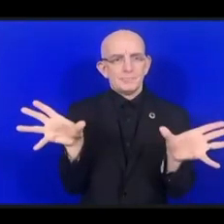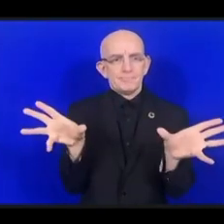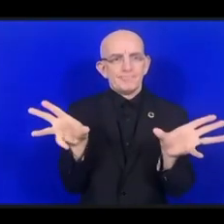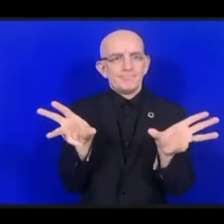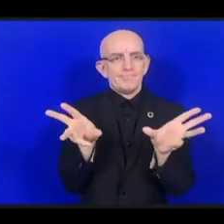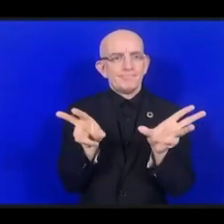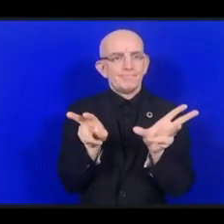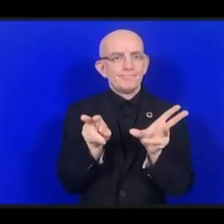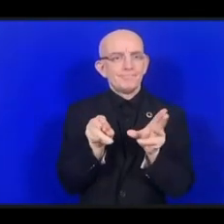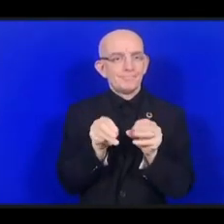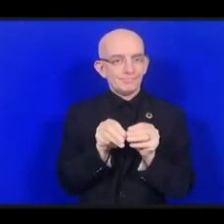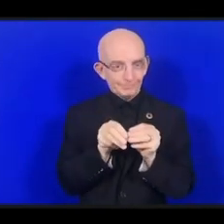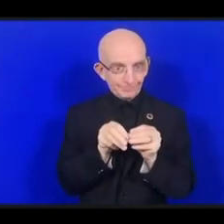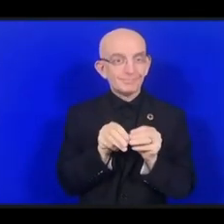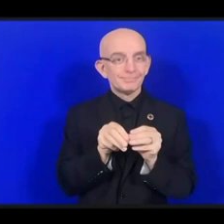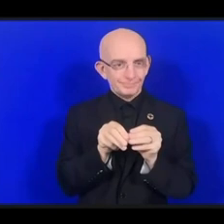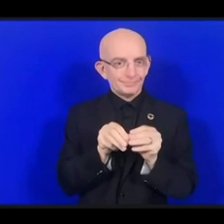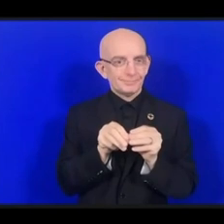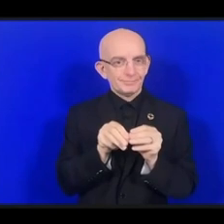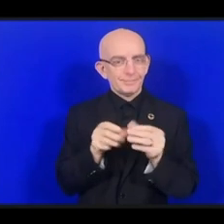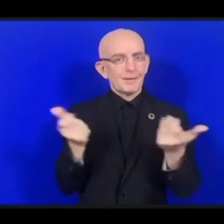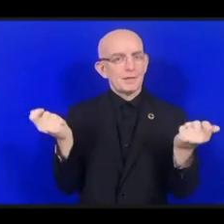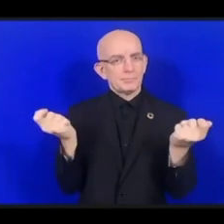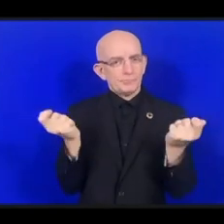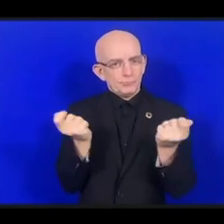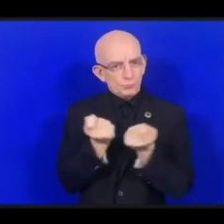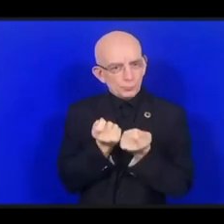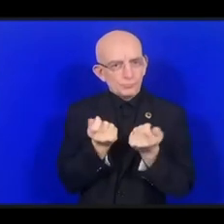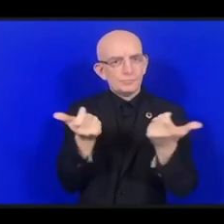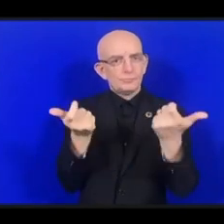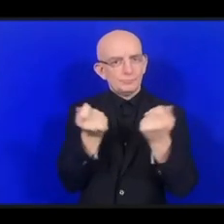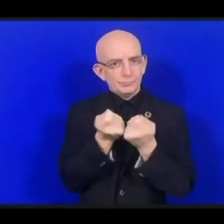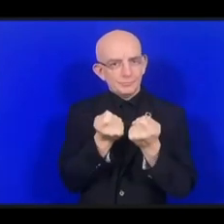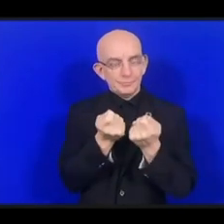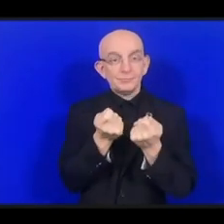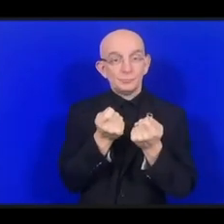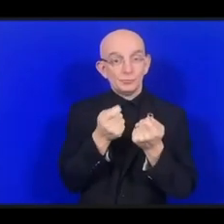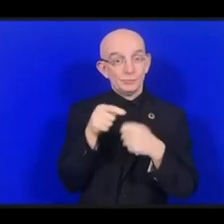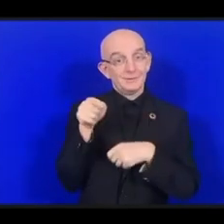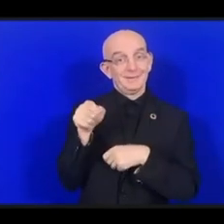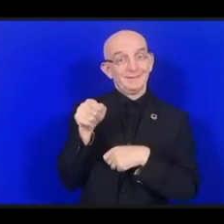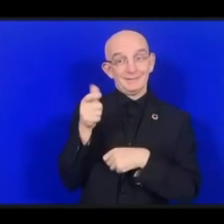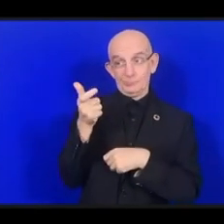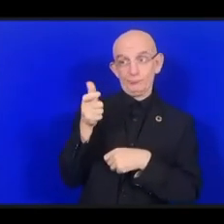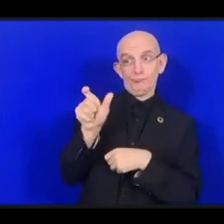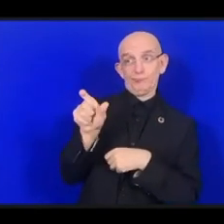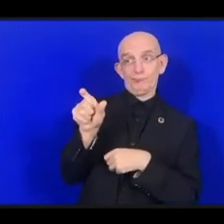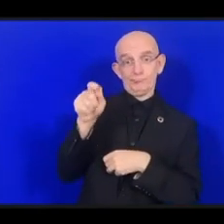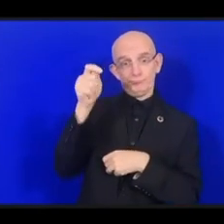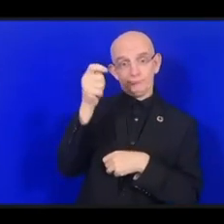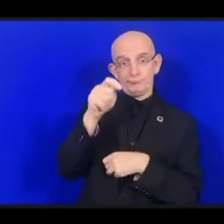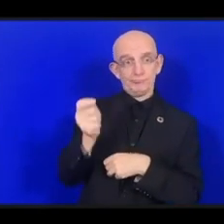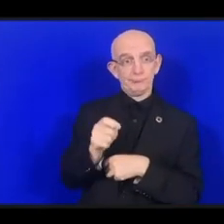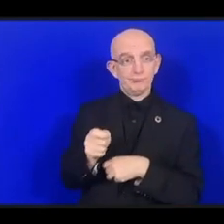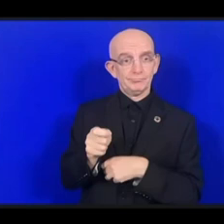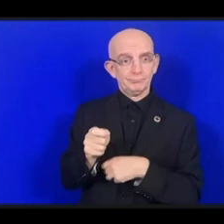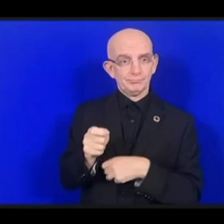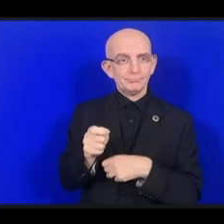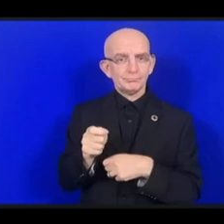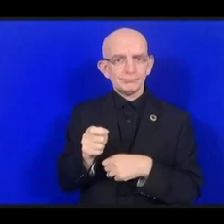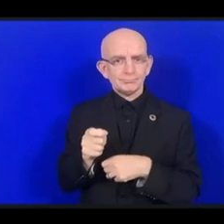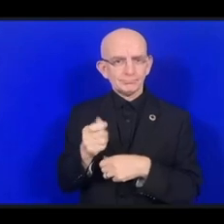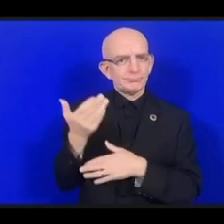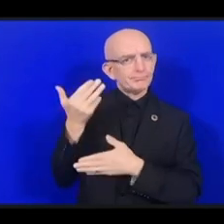Дружба и дружеская связь может нести и